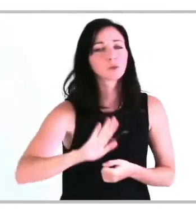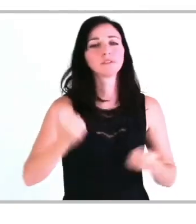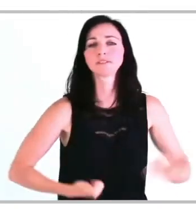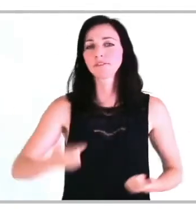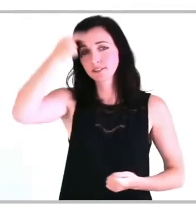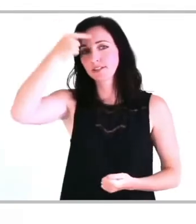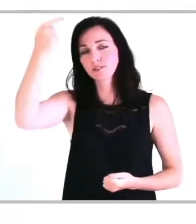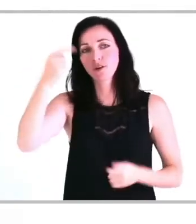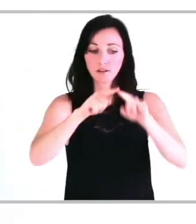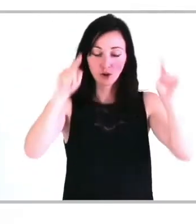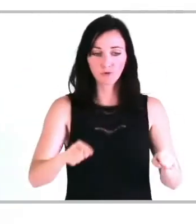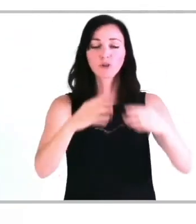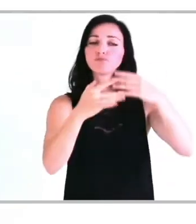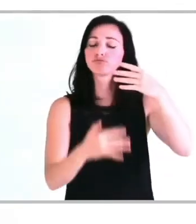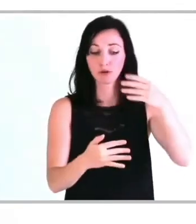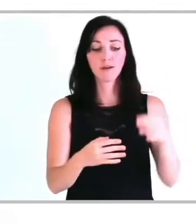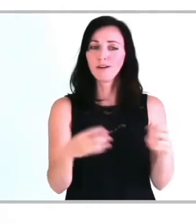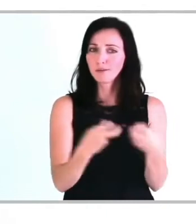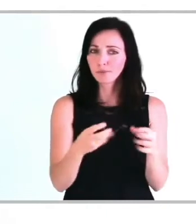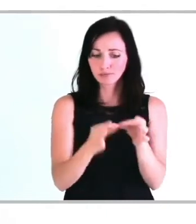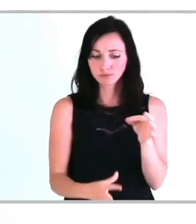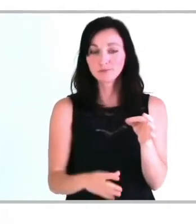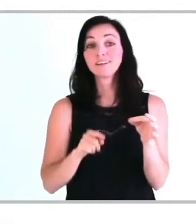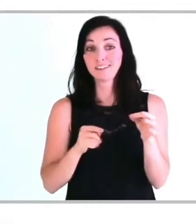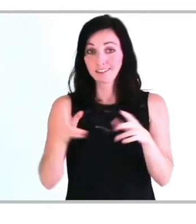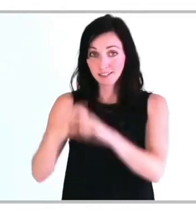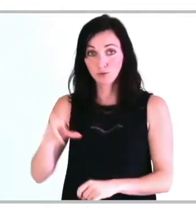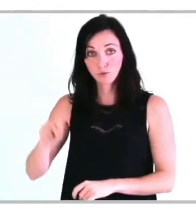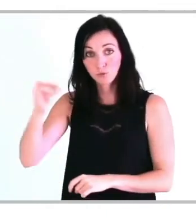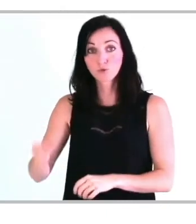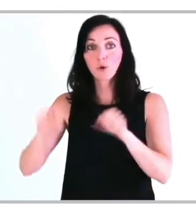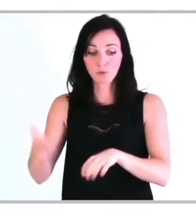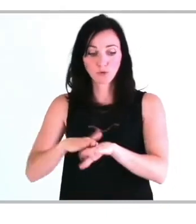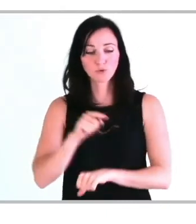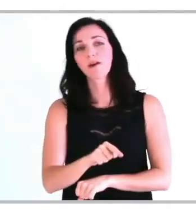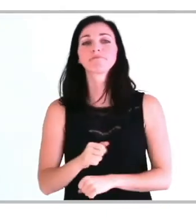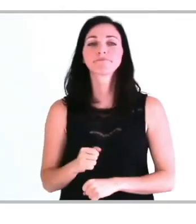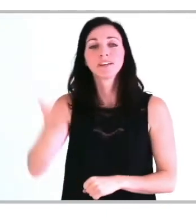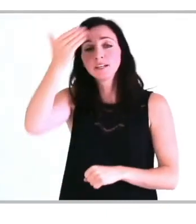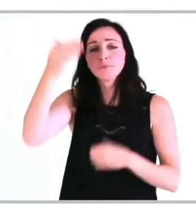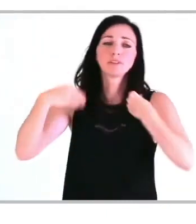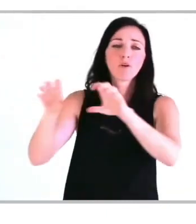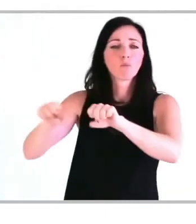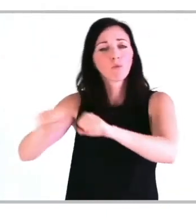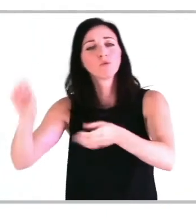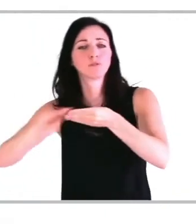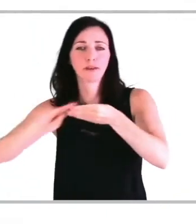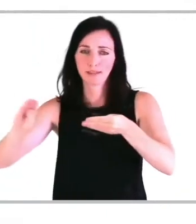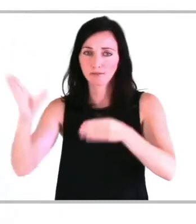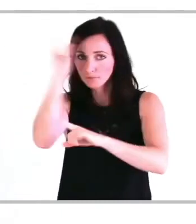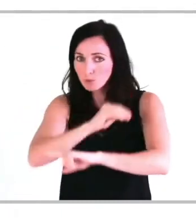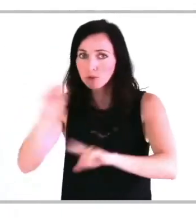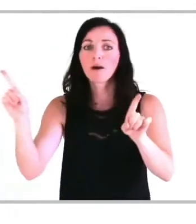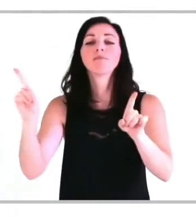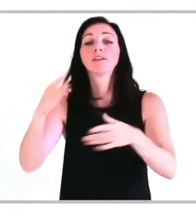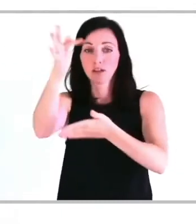-d'œuvre. Sur une facture de prestation intellectuelle, vous pourrez considérer que l'essentiel de la facture constitue de la main-d'œuvre. Si votre facture